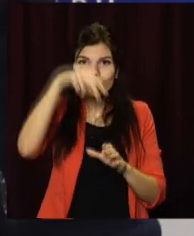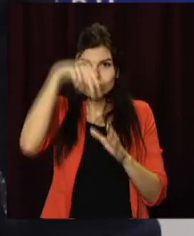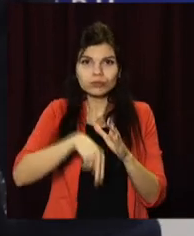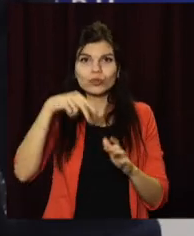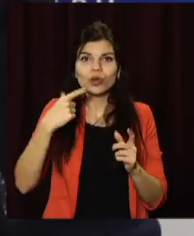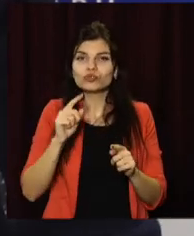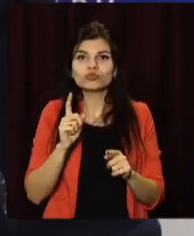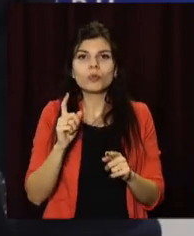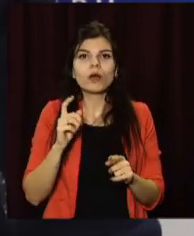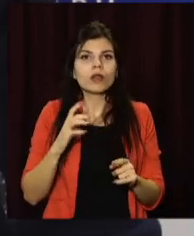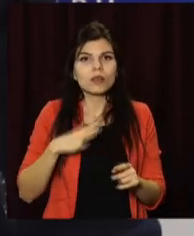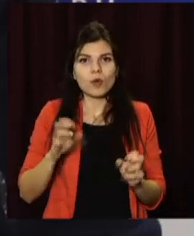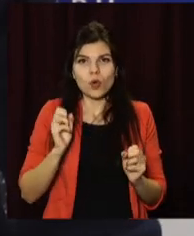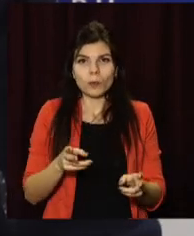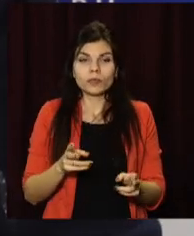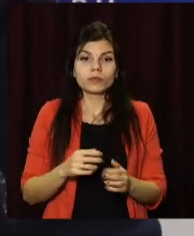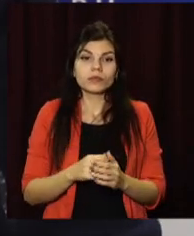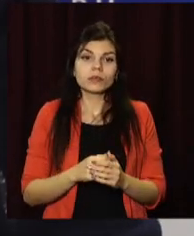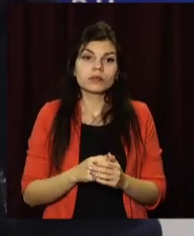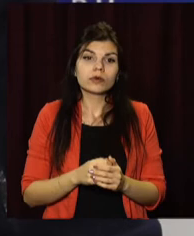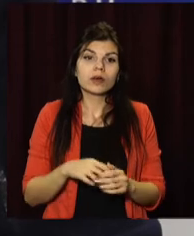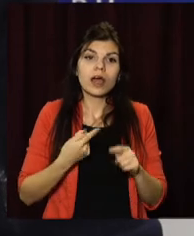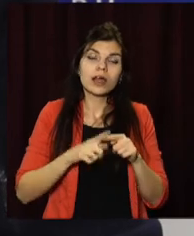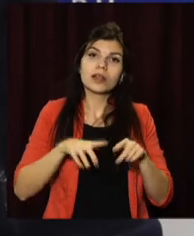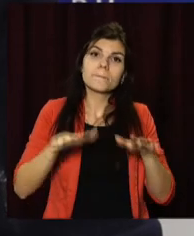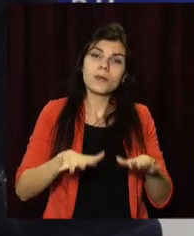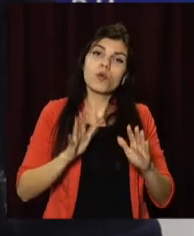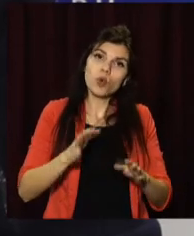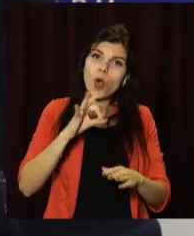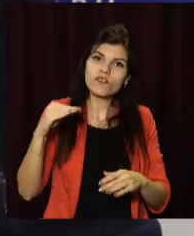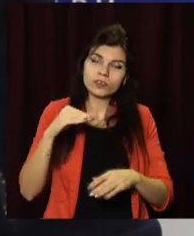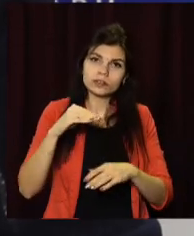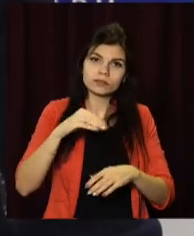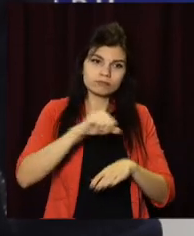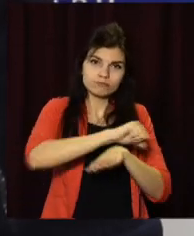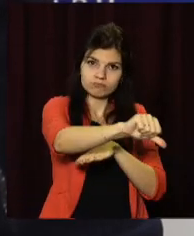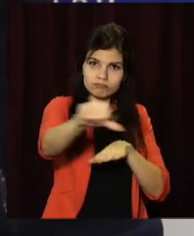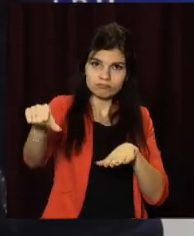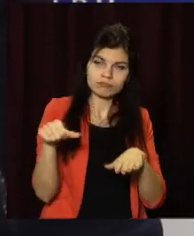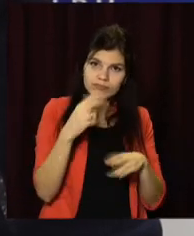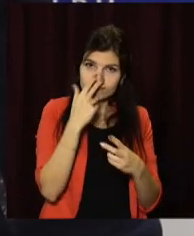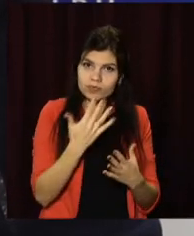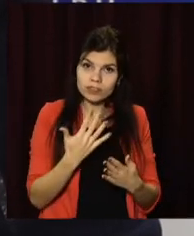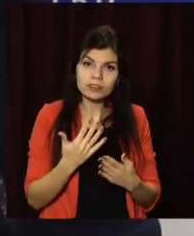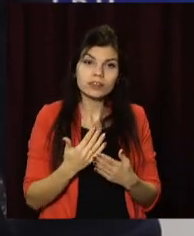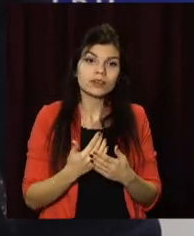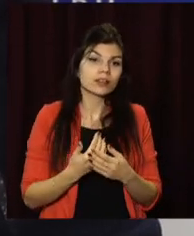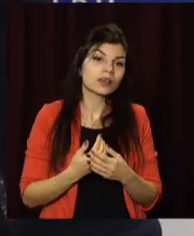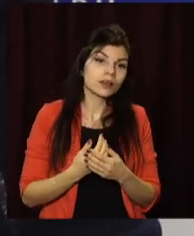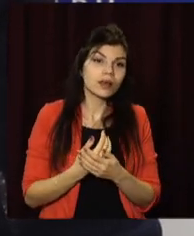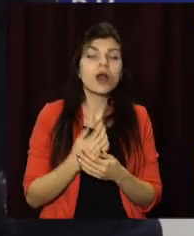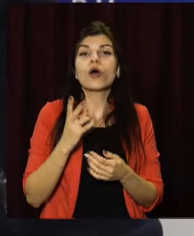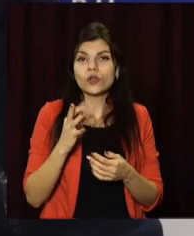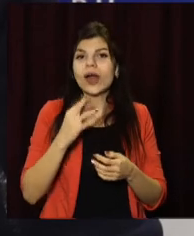Незалежно від того, будуть ці місця визначені офіційно владою, чи не будуть вони визначені. Але, ще раз кажу, традиційно ми